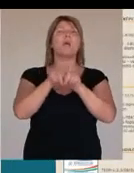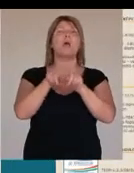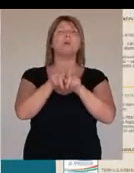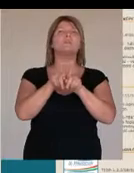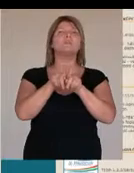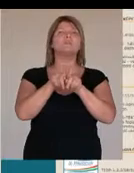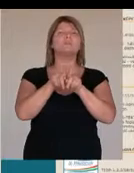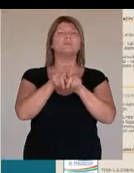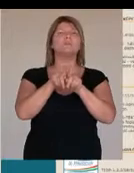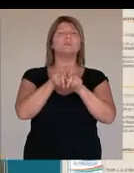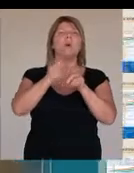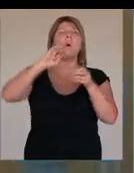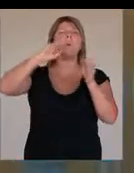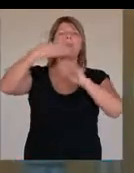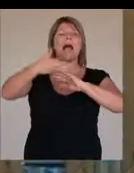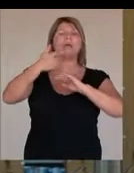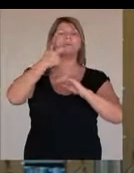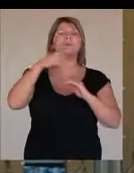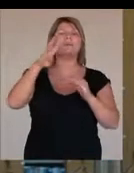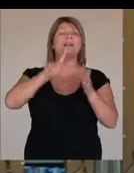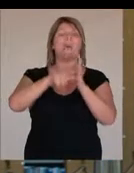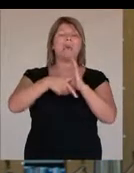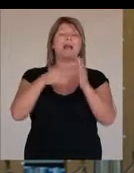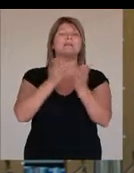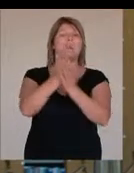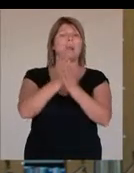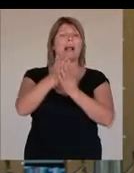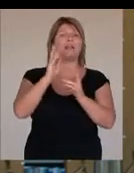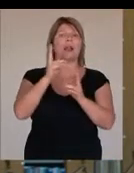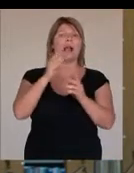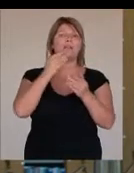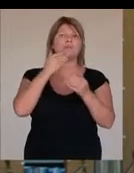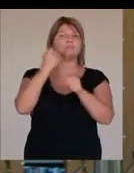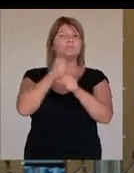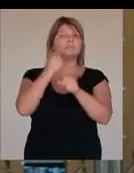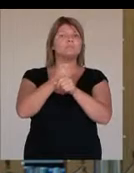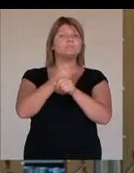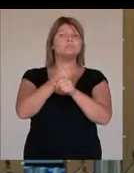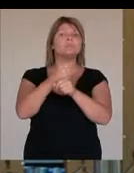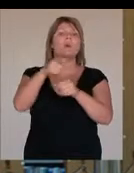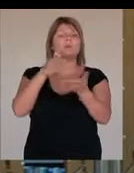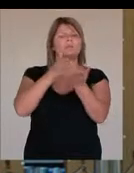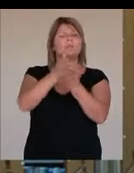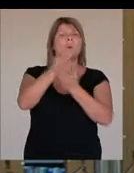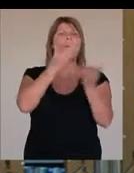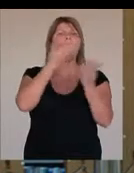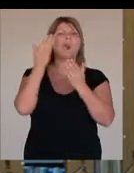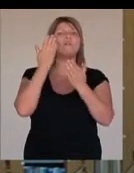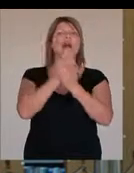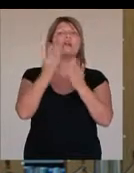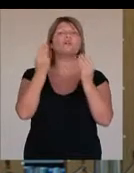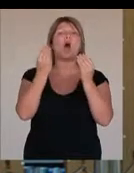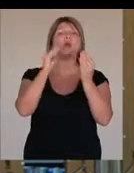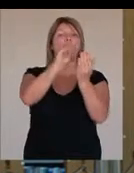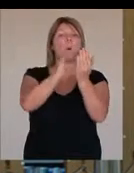olyan online, 20 milliórás online szolgáltatásokat szeretnénk kialakítani, amelyen keresztül az olvasó